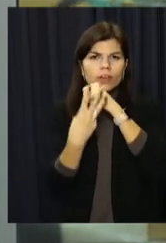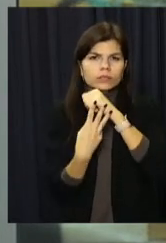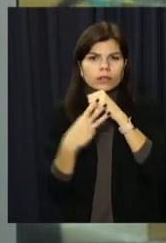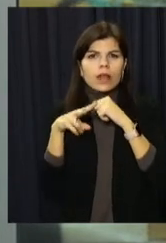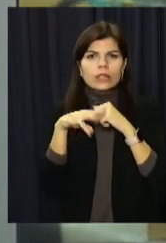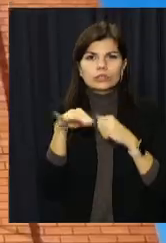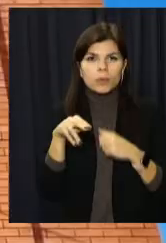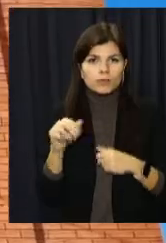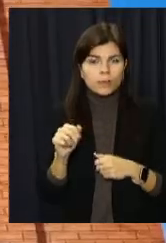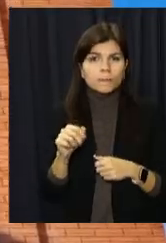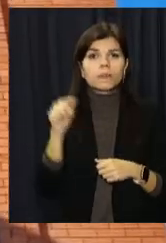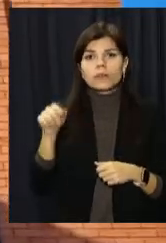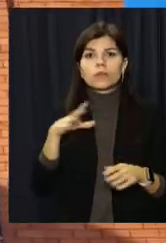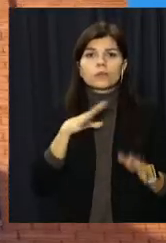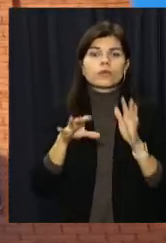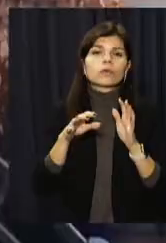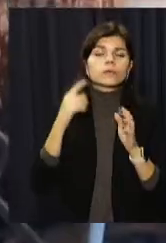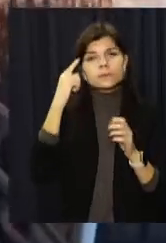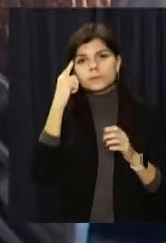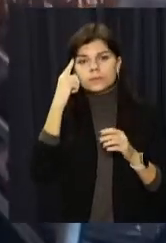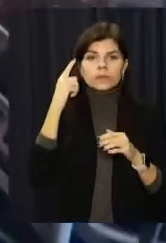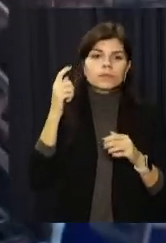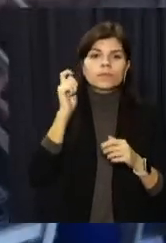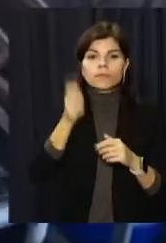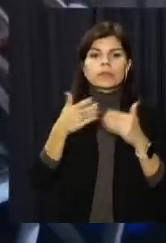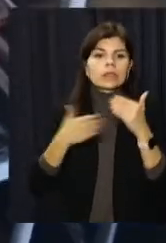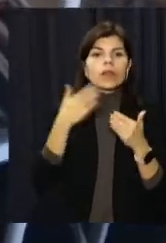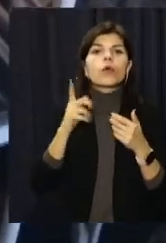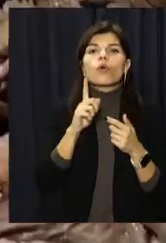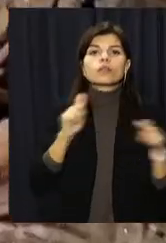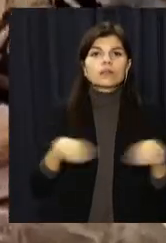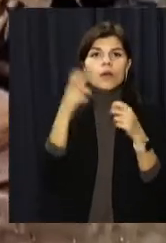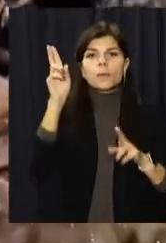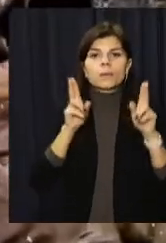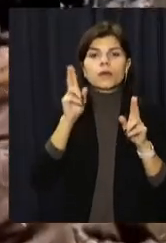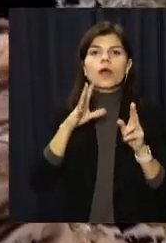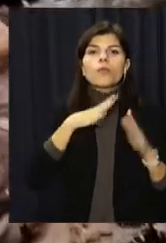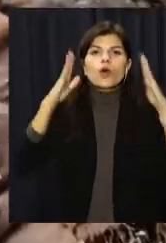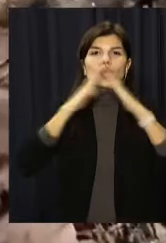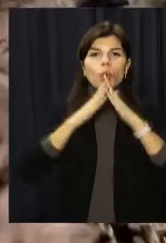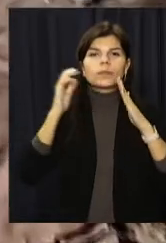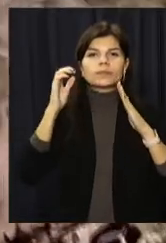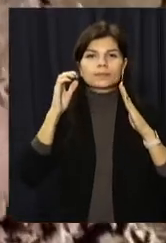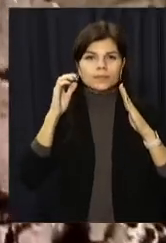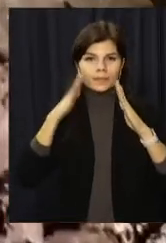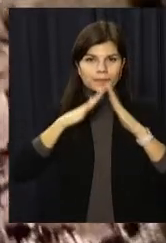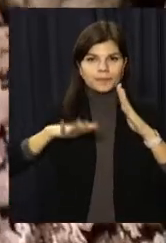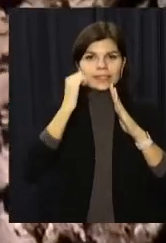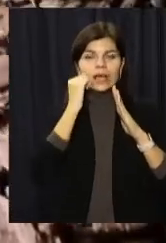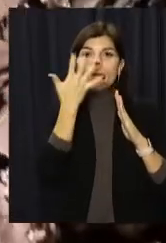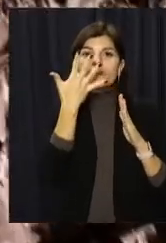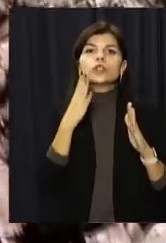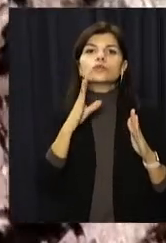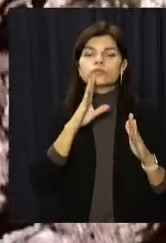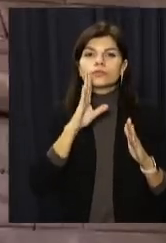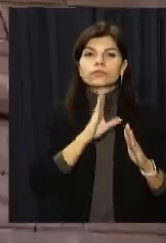листопада. На ньому обирали заповіжний захід підозрюваним у порушенні правил пожежної безпеки, через що загинуло п